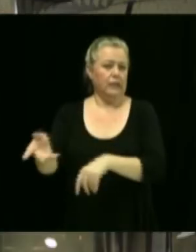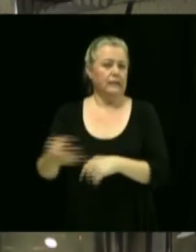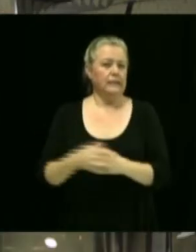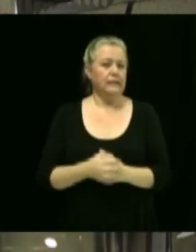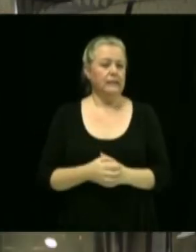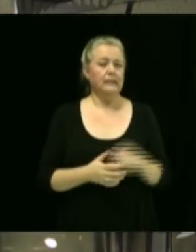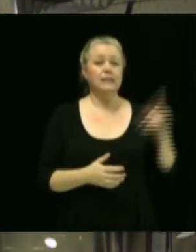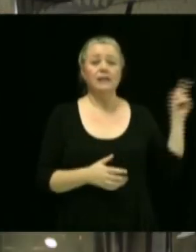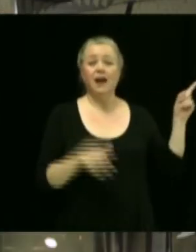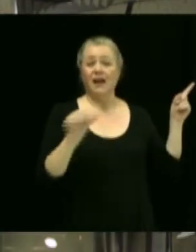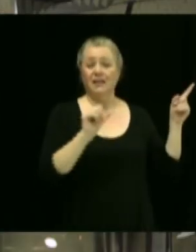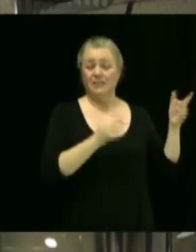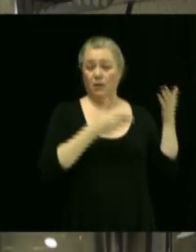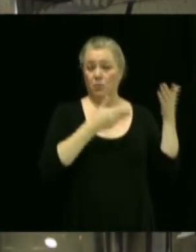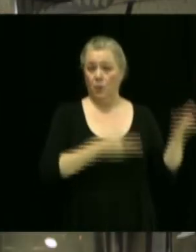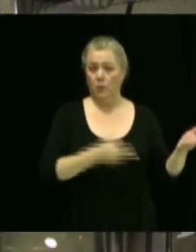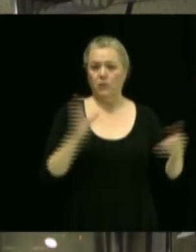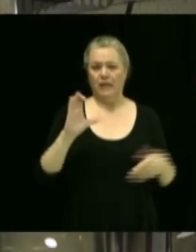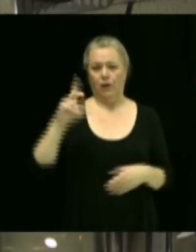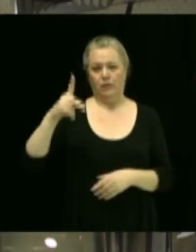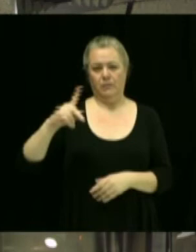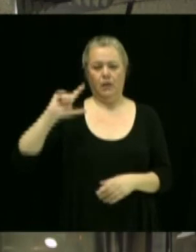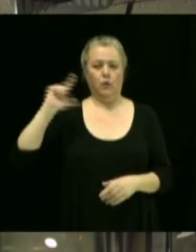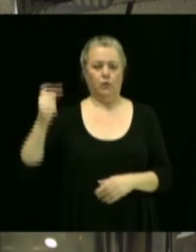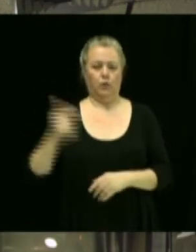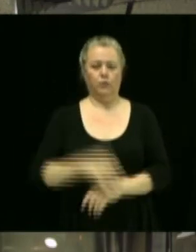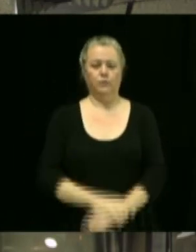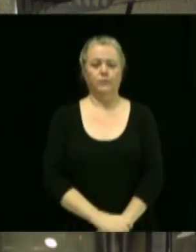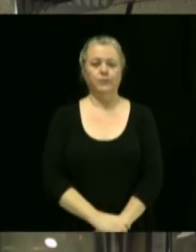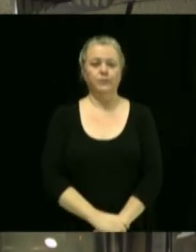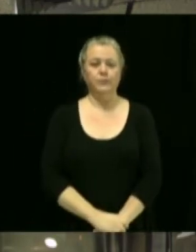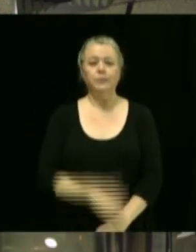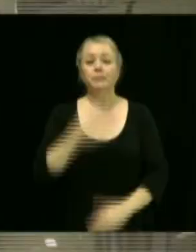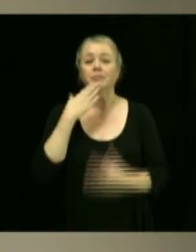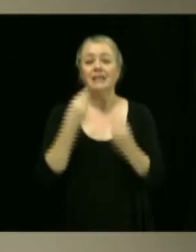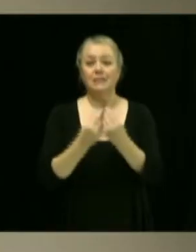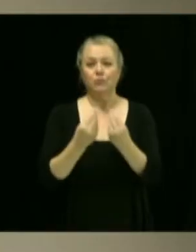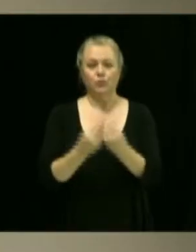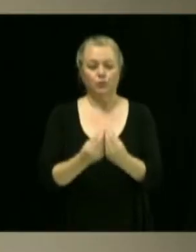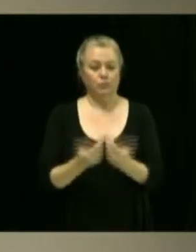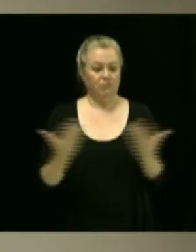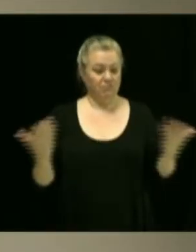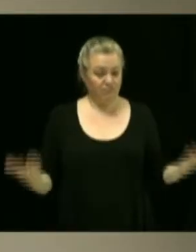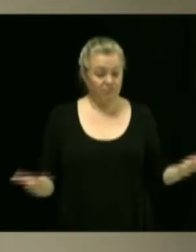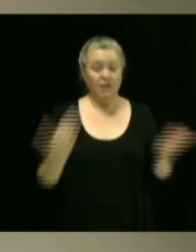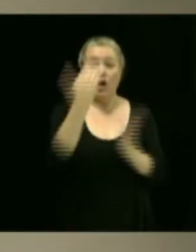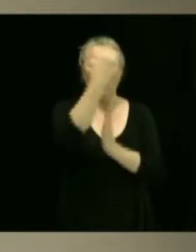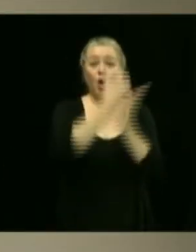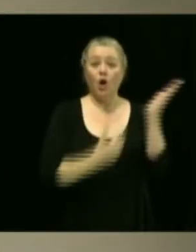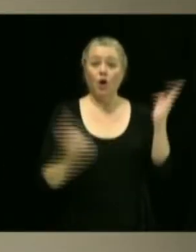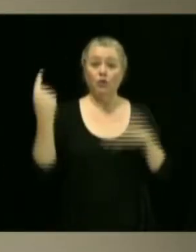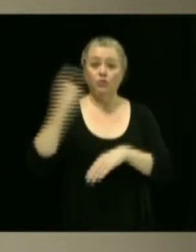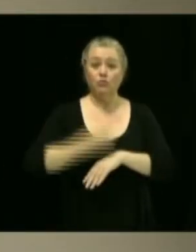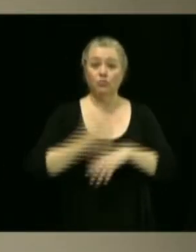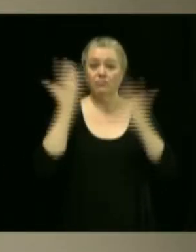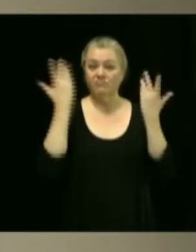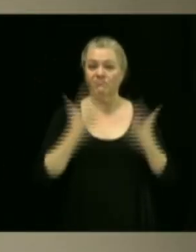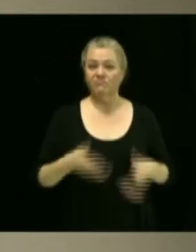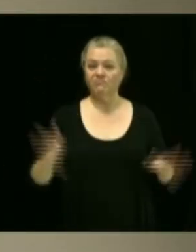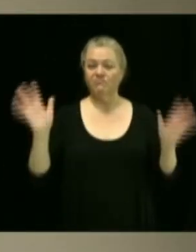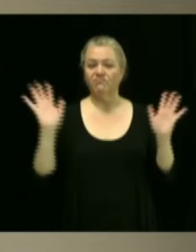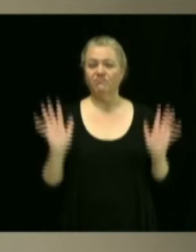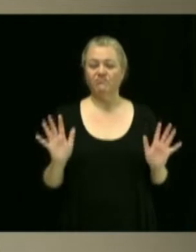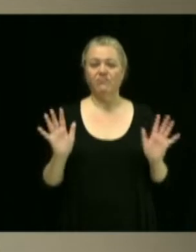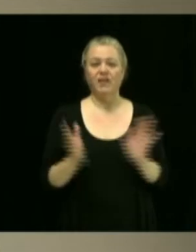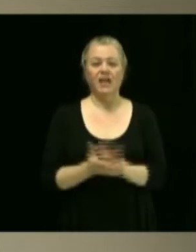Alexandre Côté, Caroline Pilon. Merci beaucoup. C'est ce qui fait le tour de notre ordre du jour pour aujourd'hui. On avait